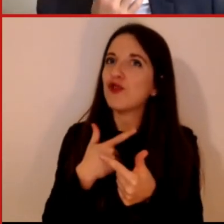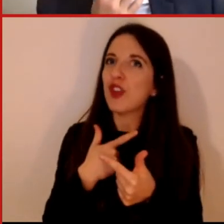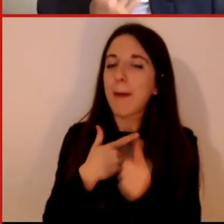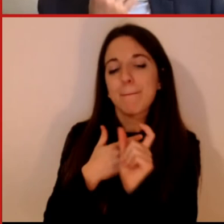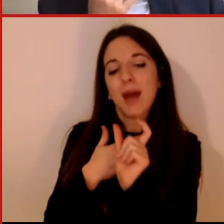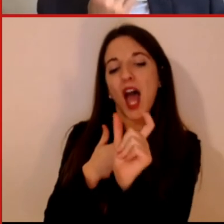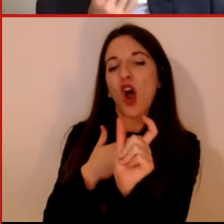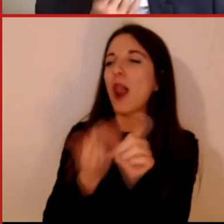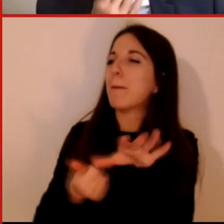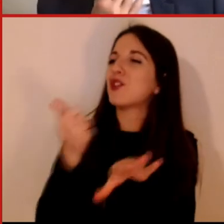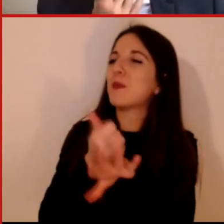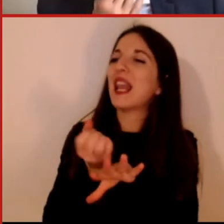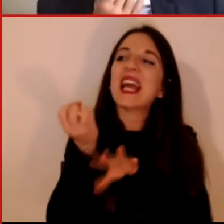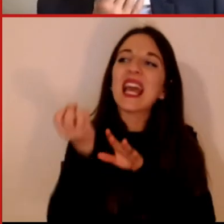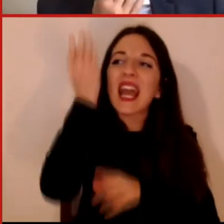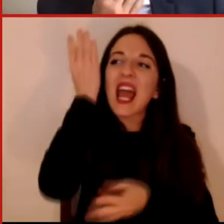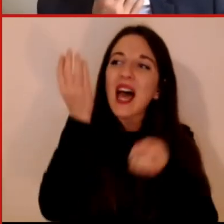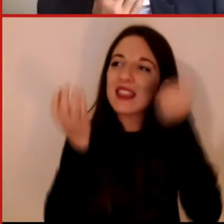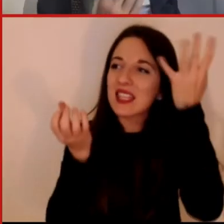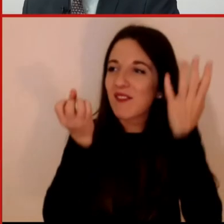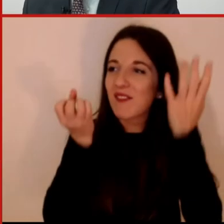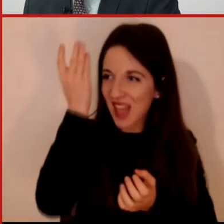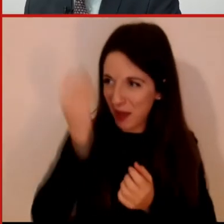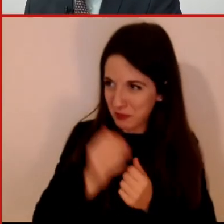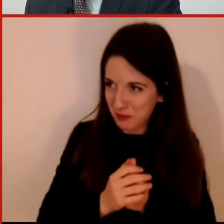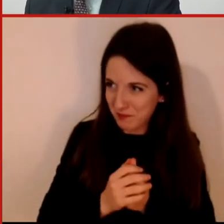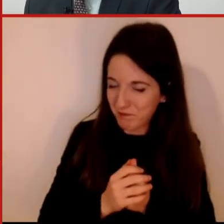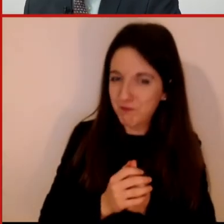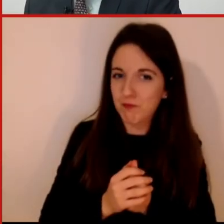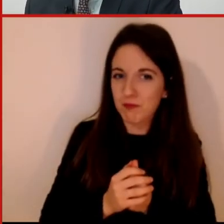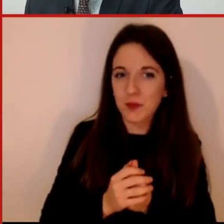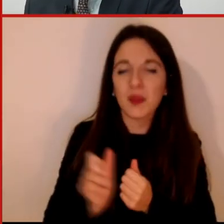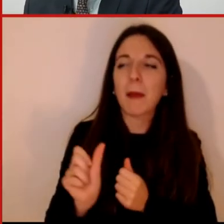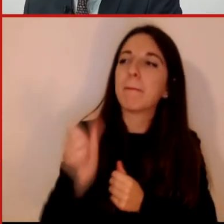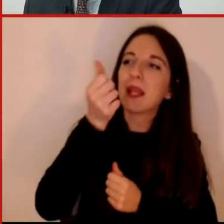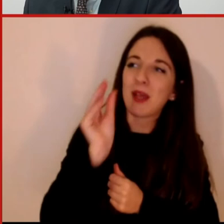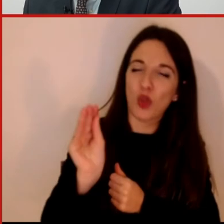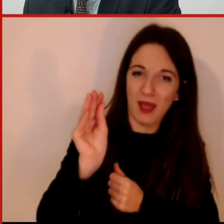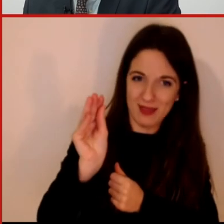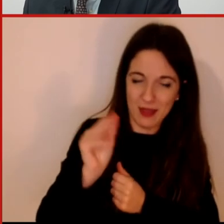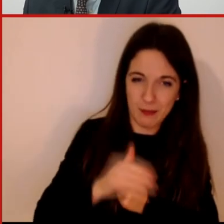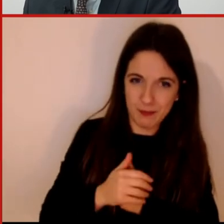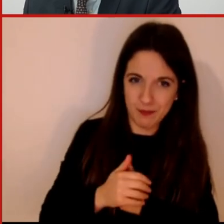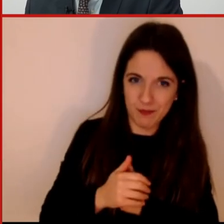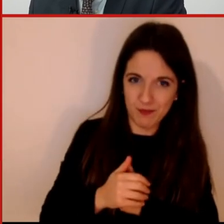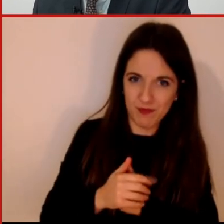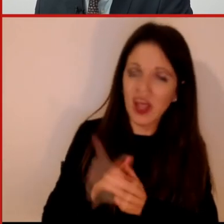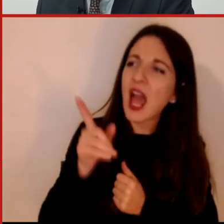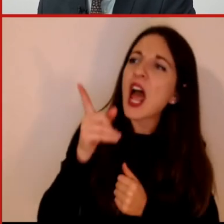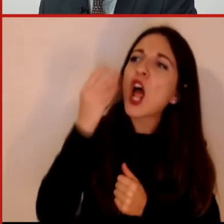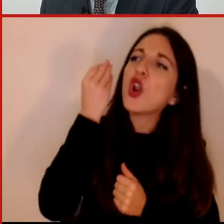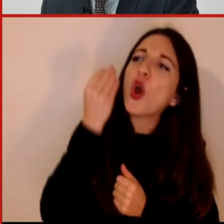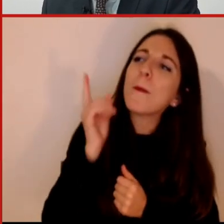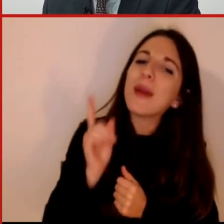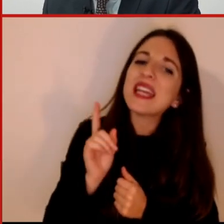Questa è la parola chiave che pongo alla sua attenzione. La prima di queste due domande dice, professore lei non pensa che tutta questa tecnologia